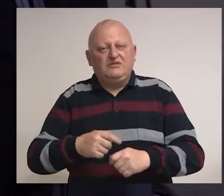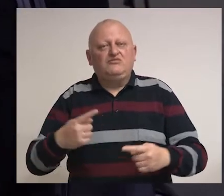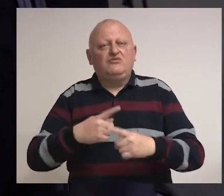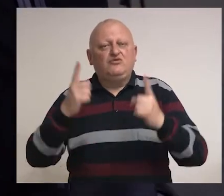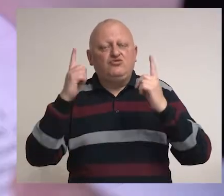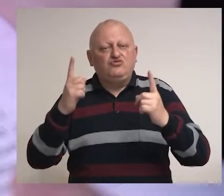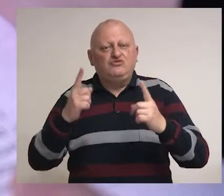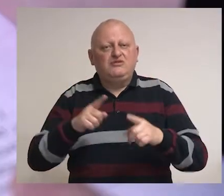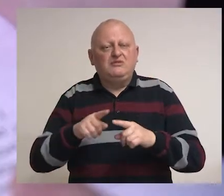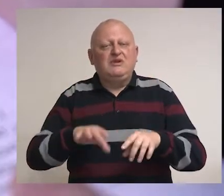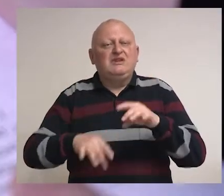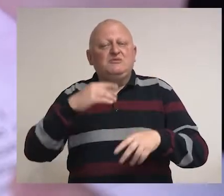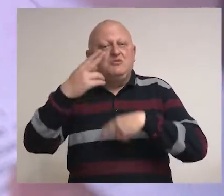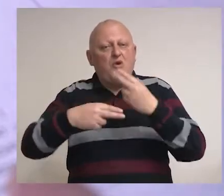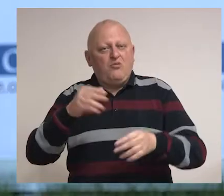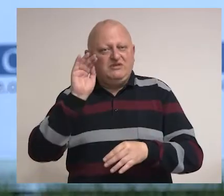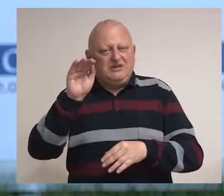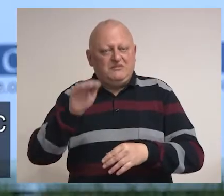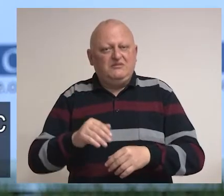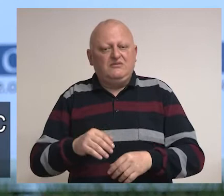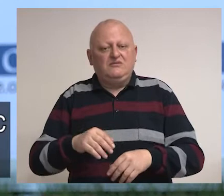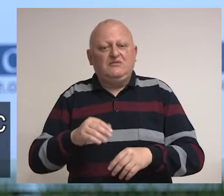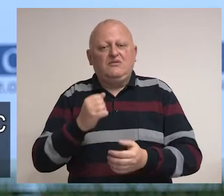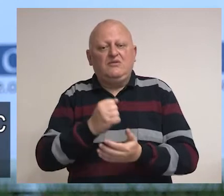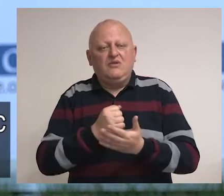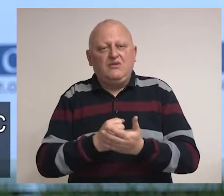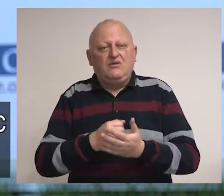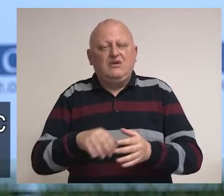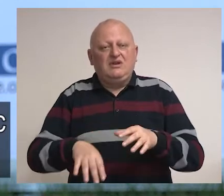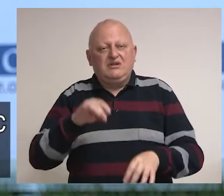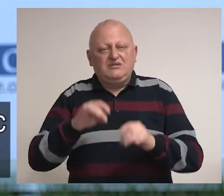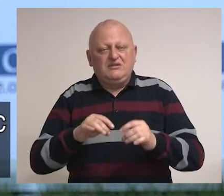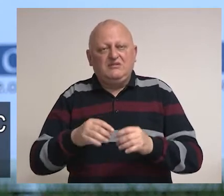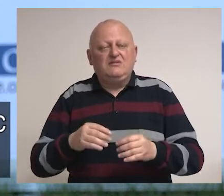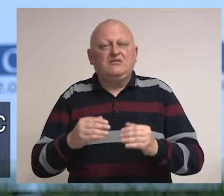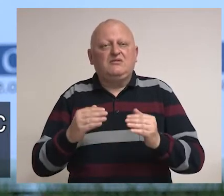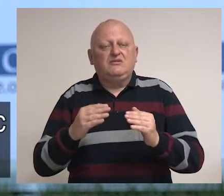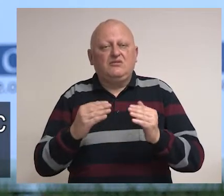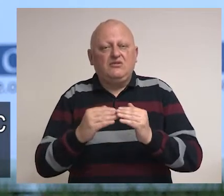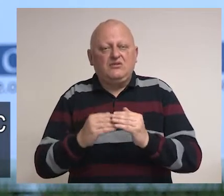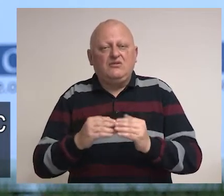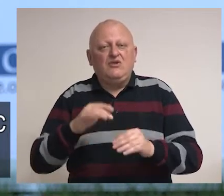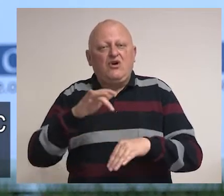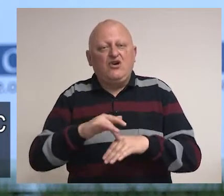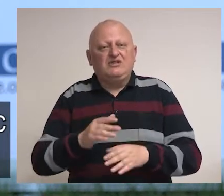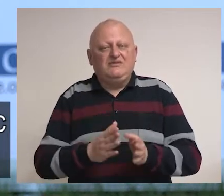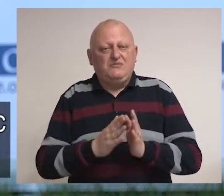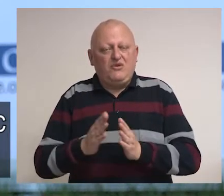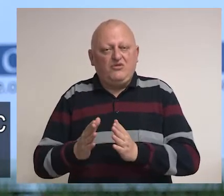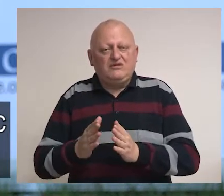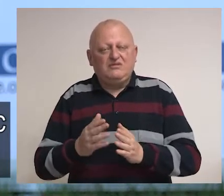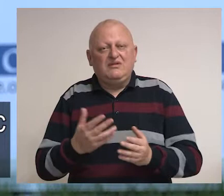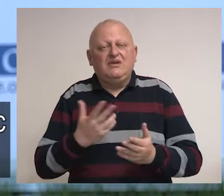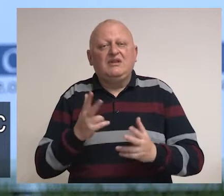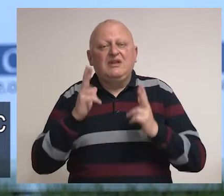tužilaštvima i izbornim komisijama. Upravljanje izborima složen je i odsetljiv proces koji